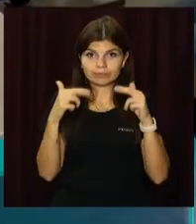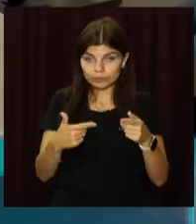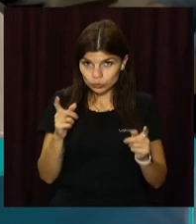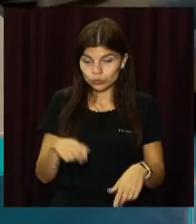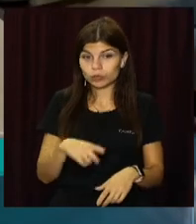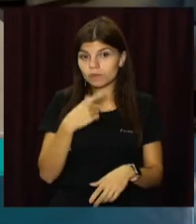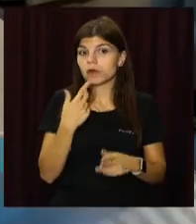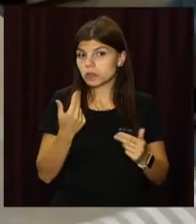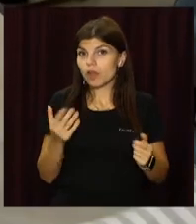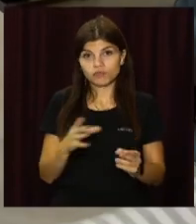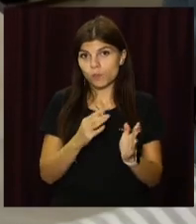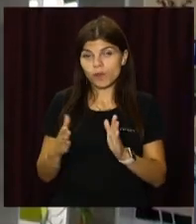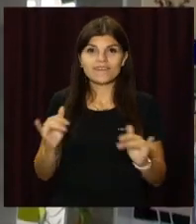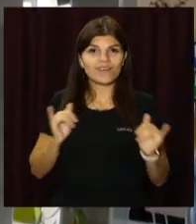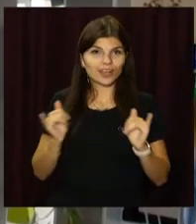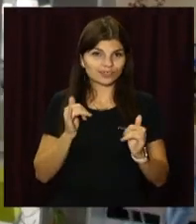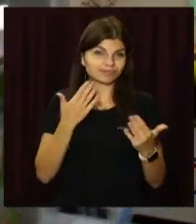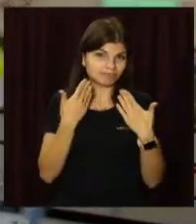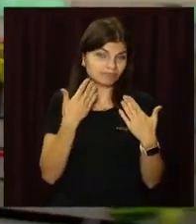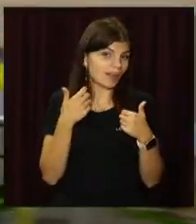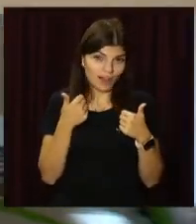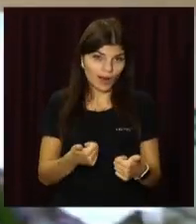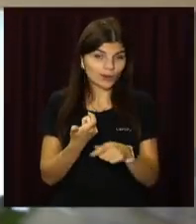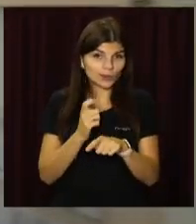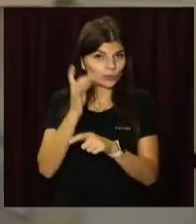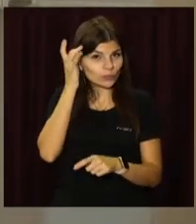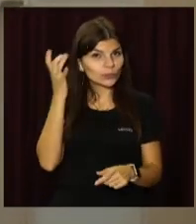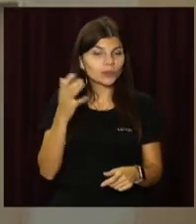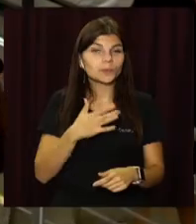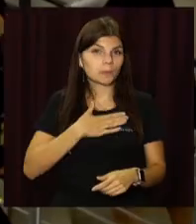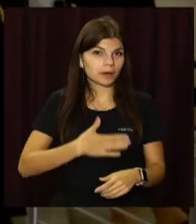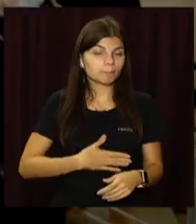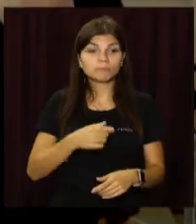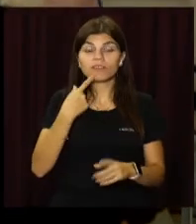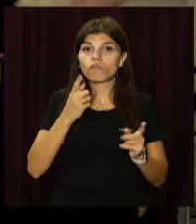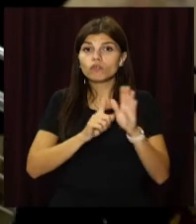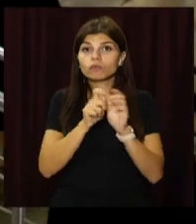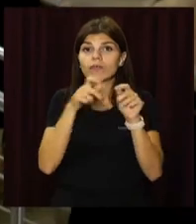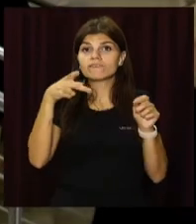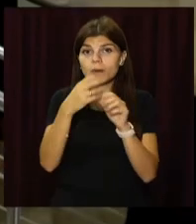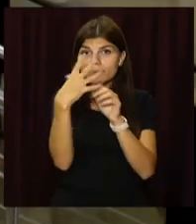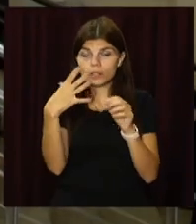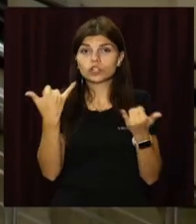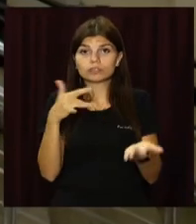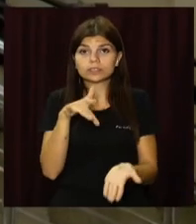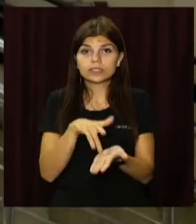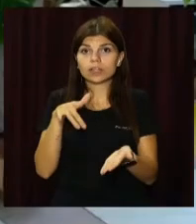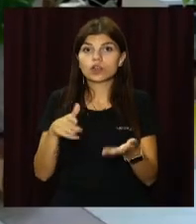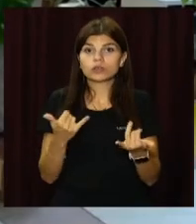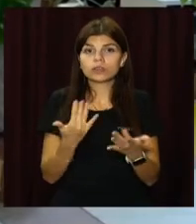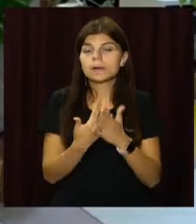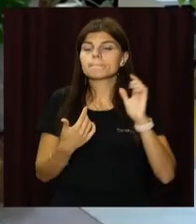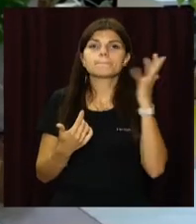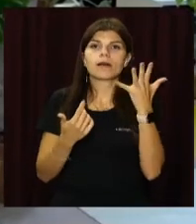вежливо обслуживаю, все добре. У Кам'янському перший ЦНАП відкрили у 2015 році. На сьогодні центр входить до п